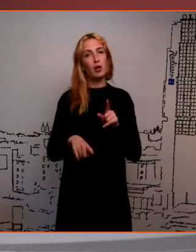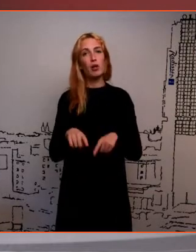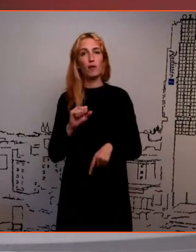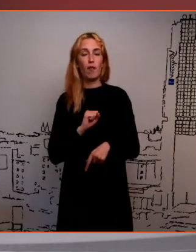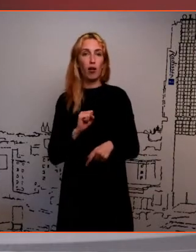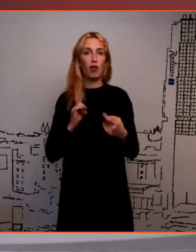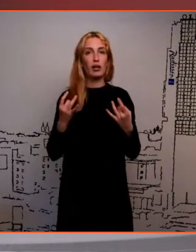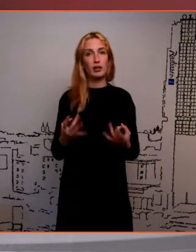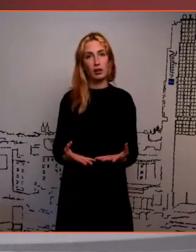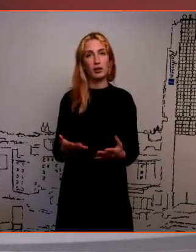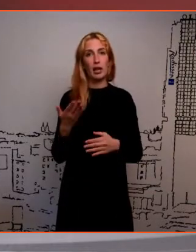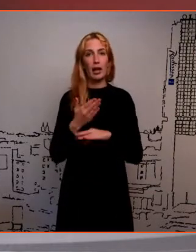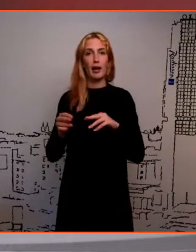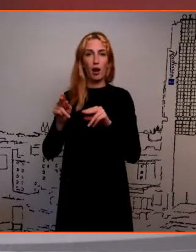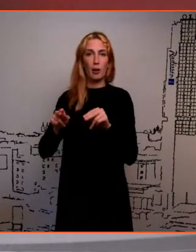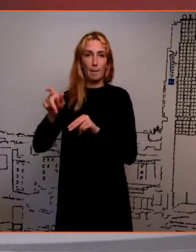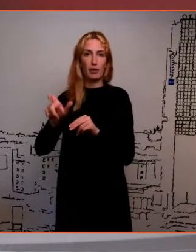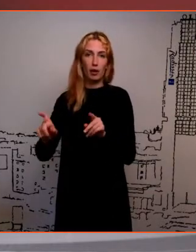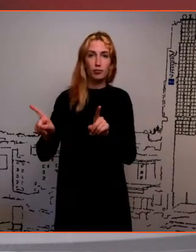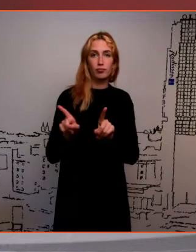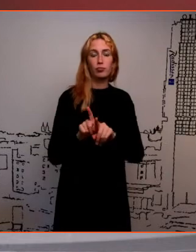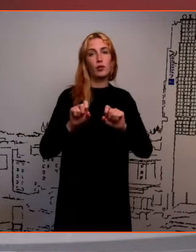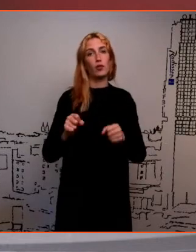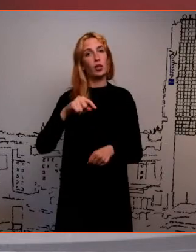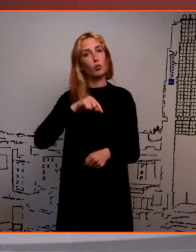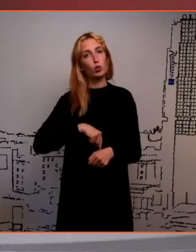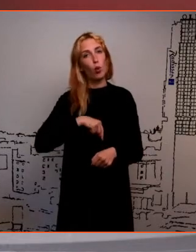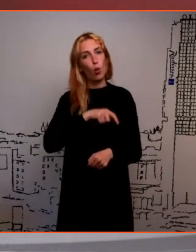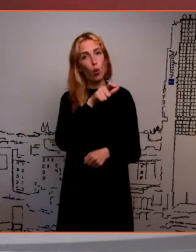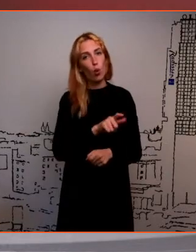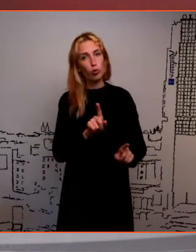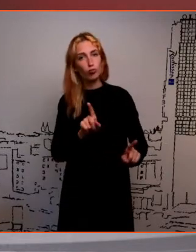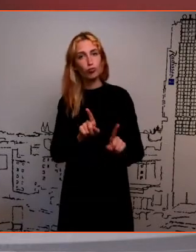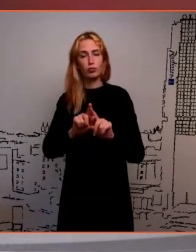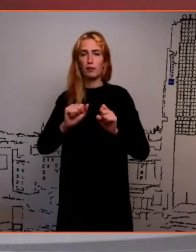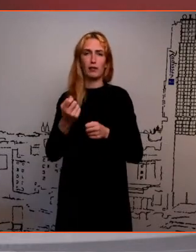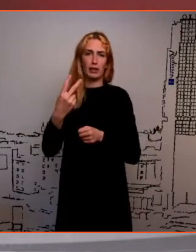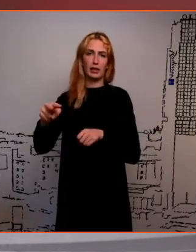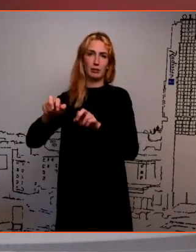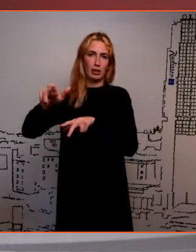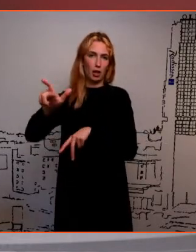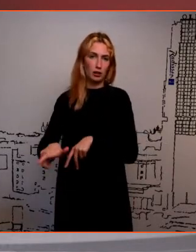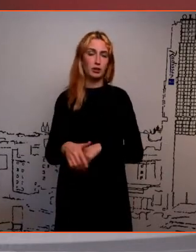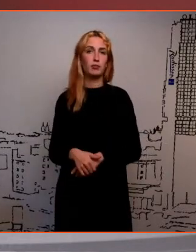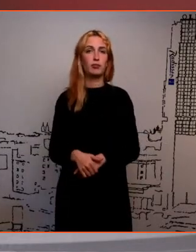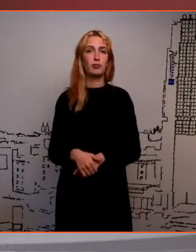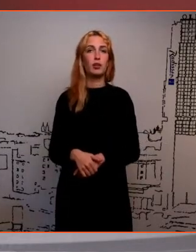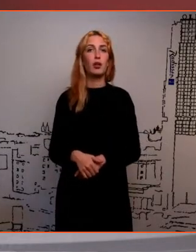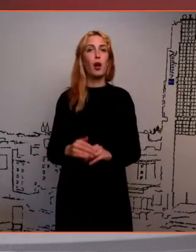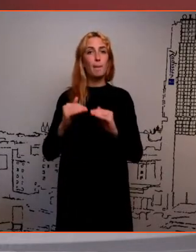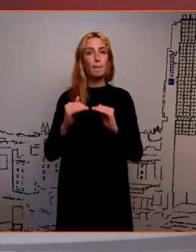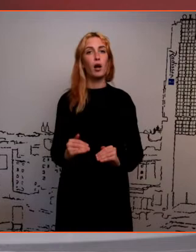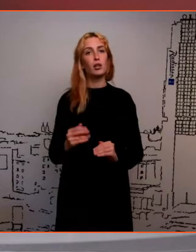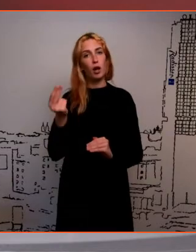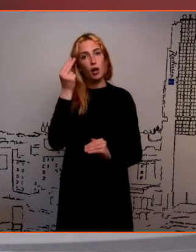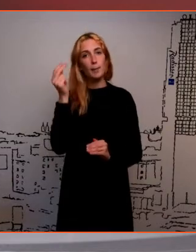lihtsalt mõnda äraõpetajat või sõhaloogi või mõnda muud spetsialisti. Madal õppimotivatsioon